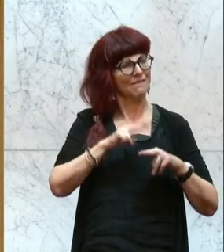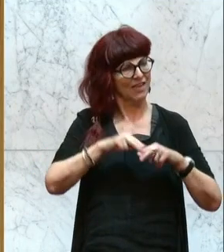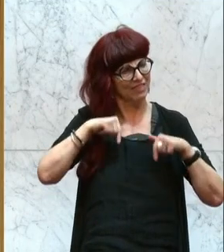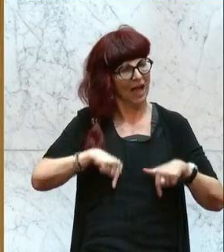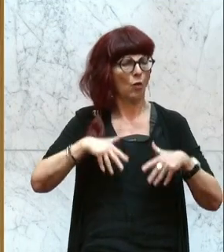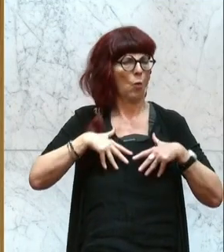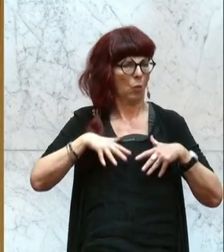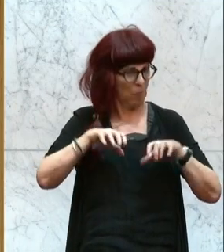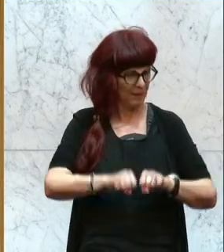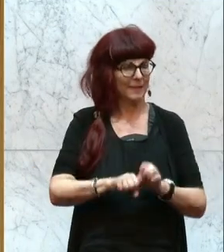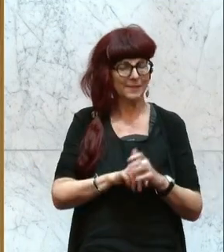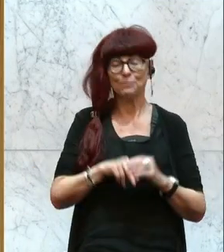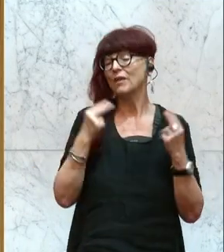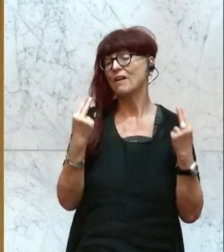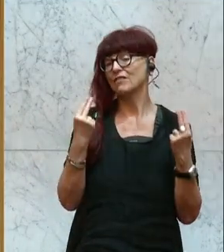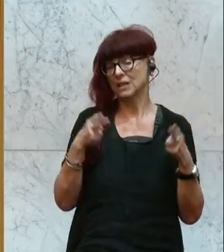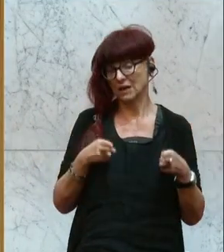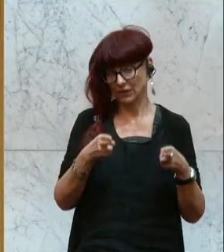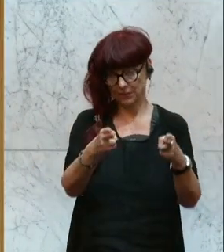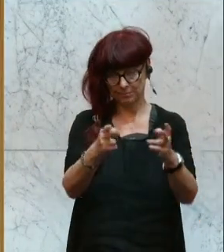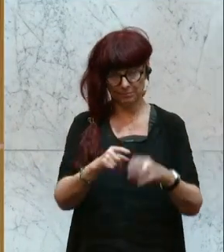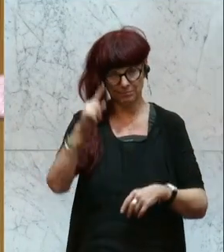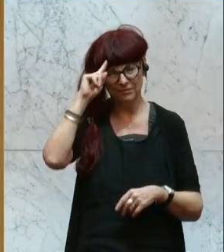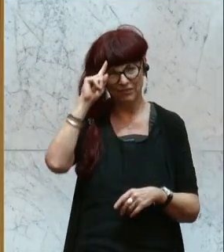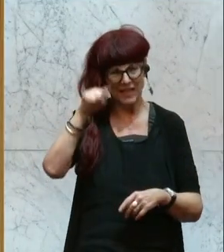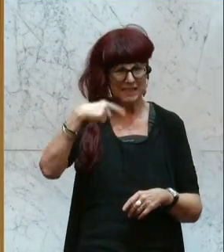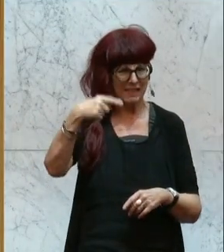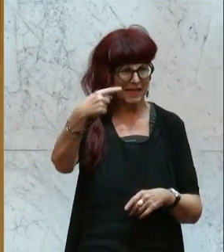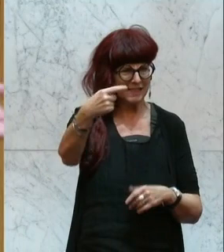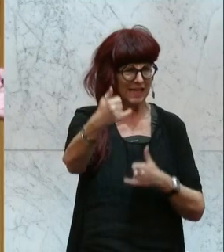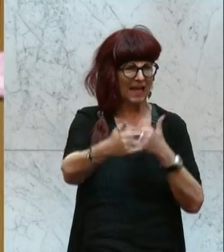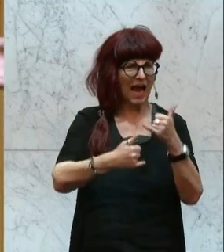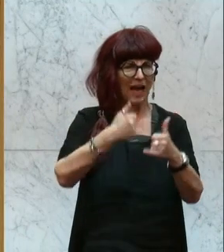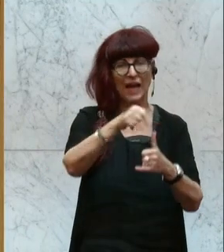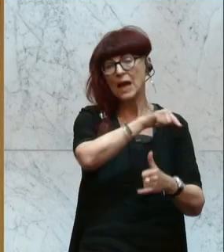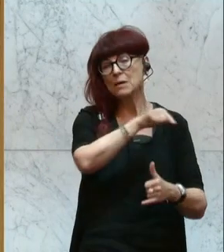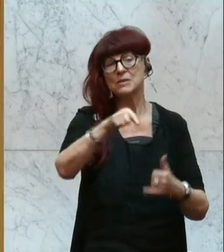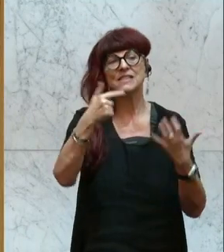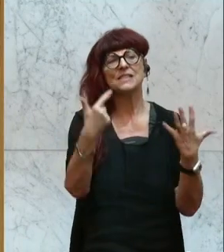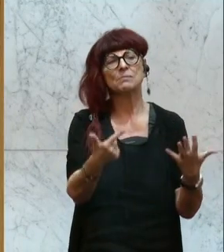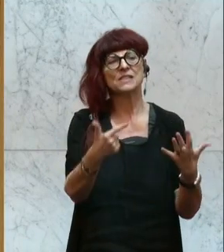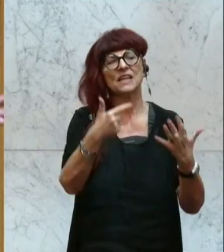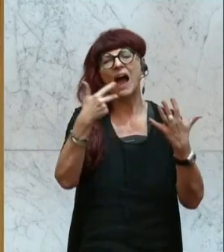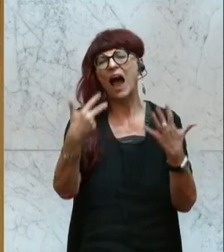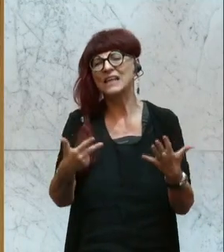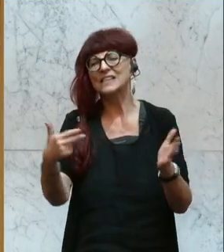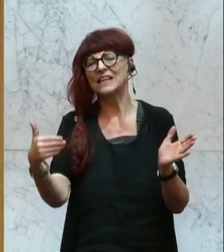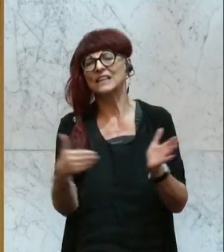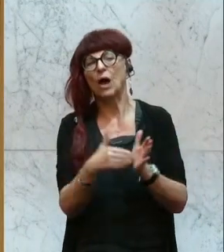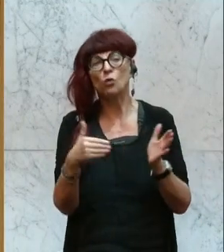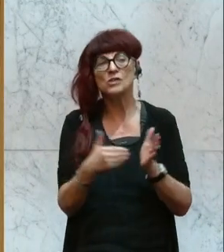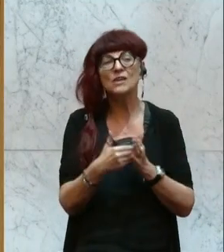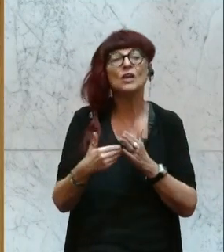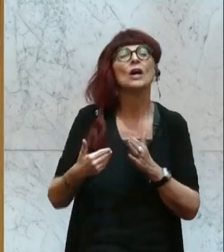wichtigen Weg, weil wir wissen ja, dass wir in den nächsten paar Jahren bis zu 70.000, 80.000 zusätzliche Pflegekräfte